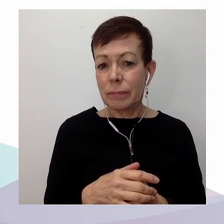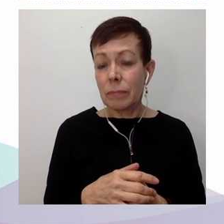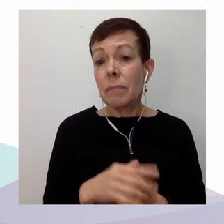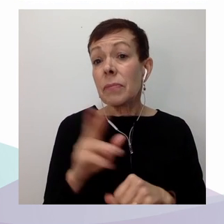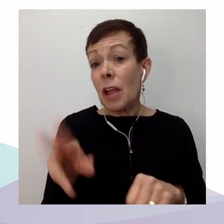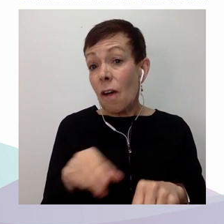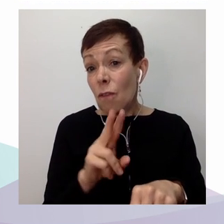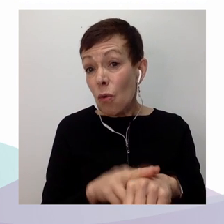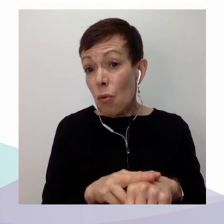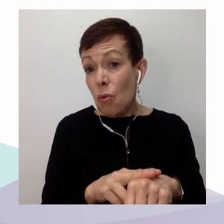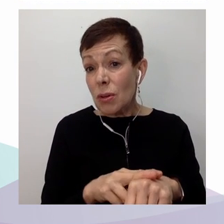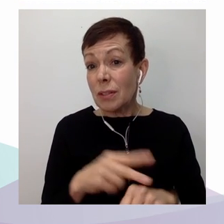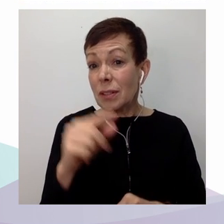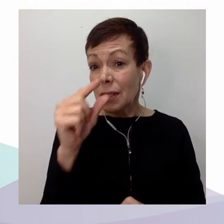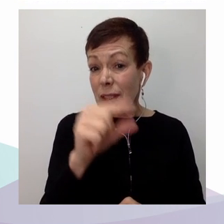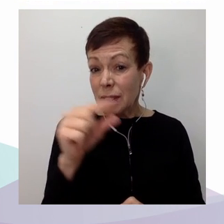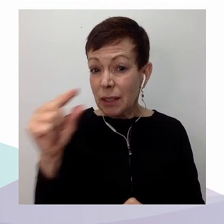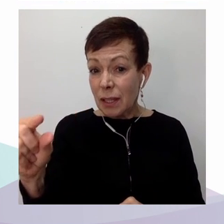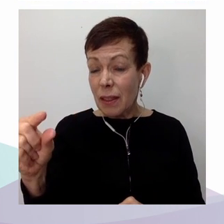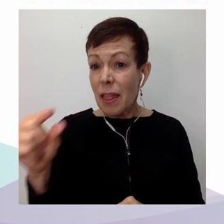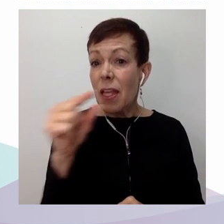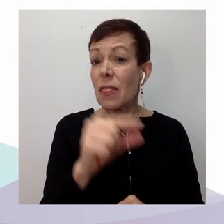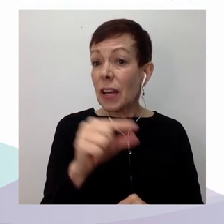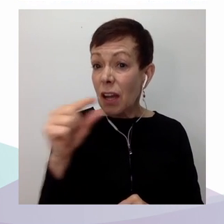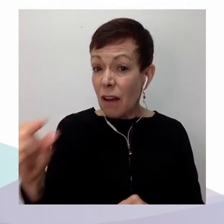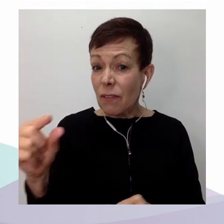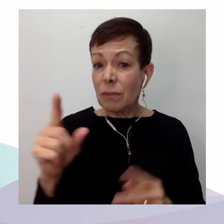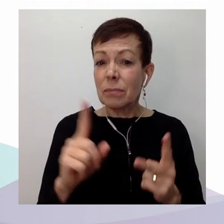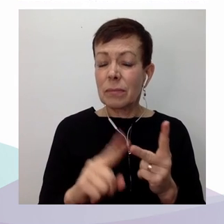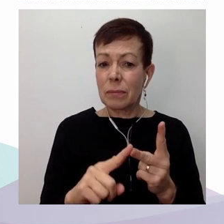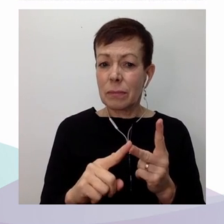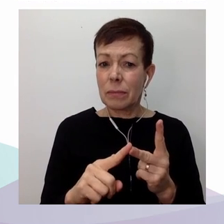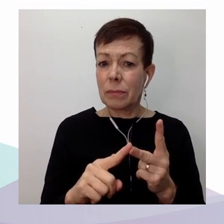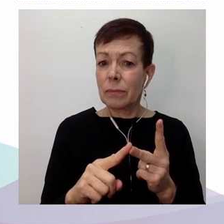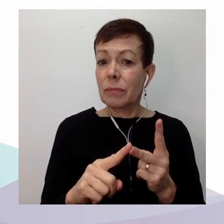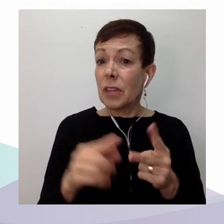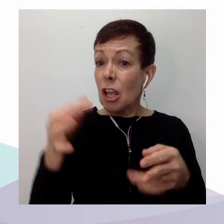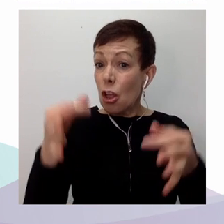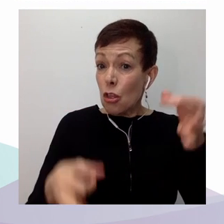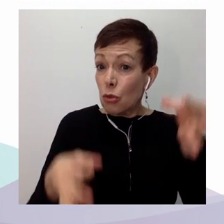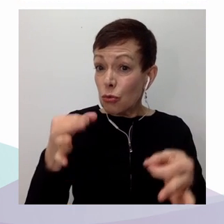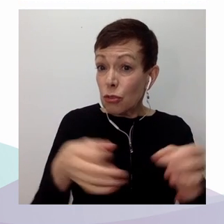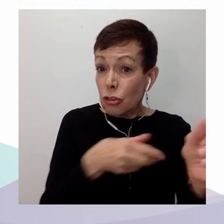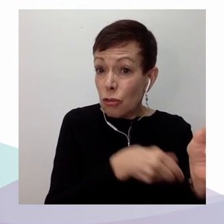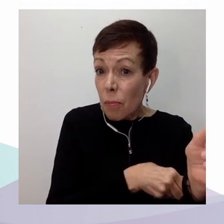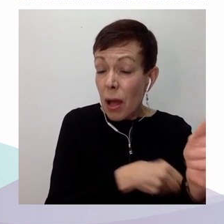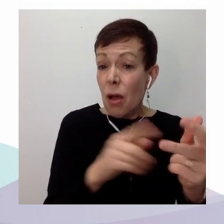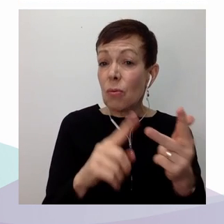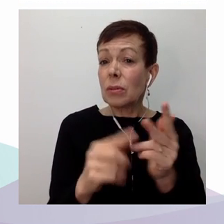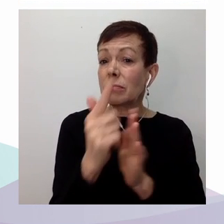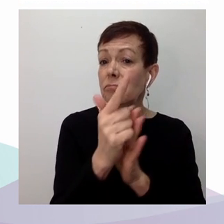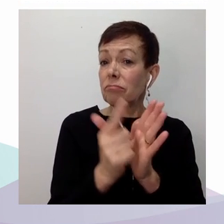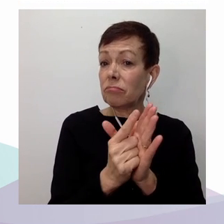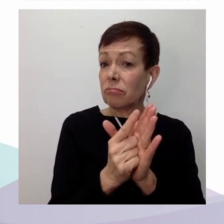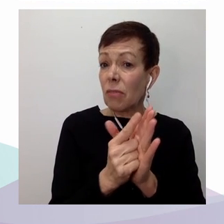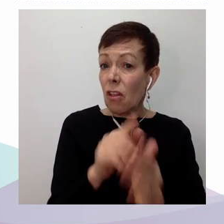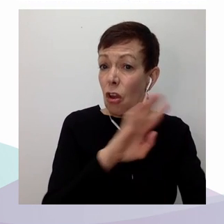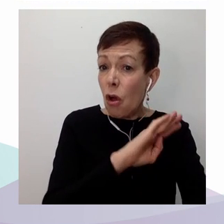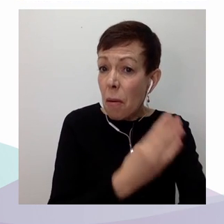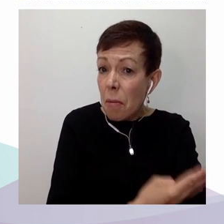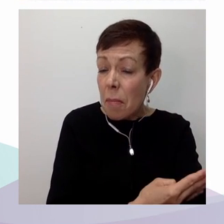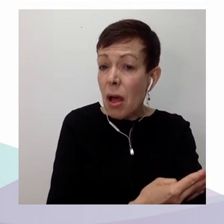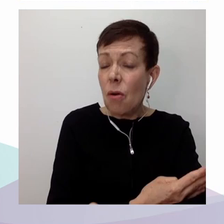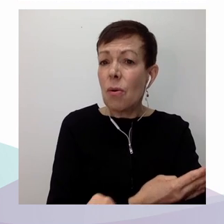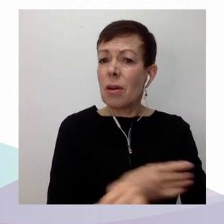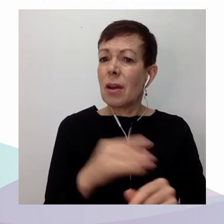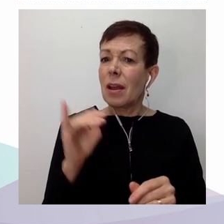gouvernement et le pouvoir judiciaire. L'État donc contribue à ses atteintes aux droits économiques et sociaux par ses choix, par son